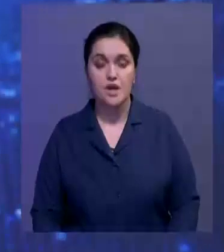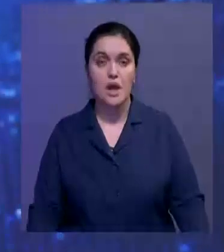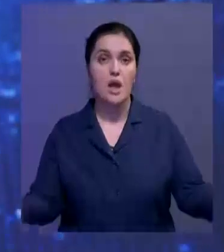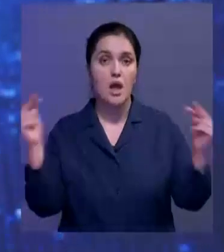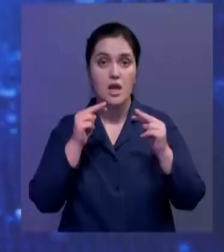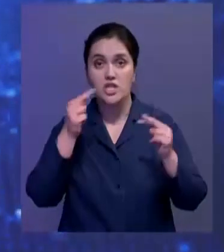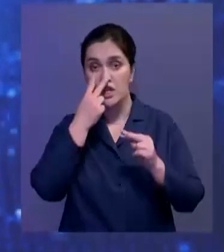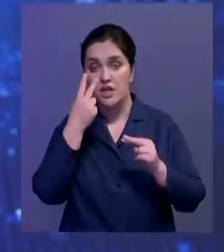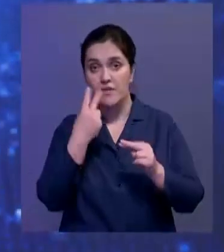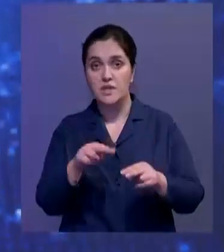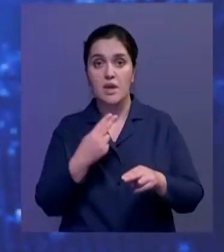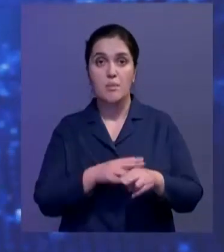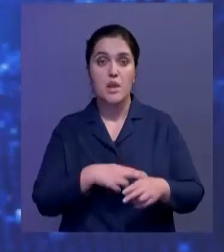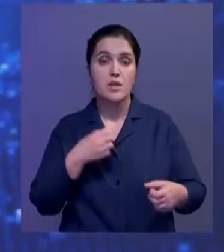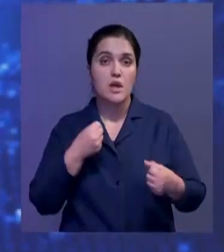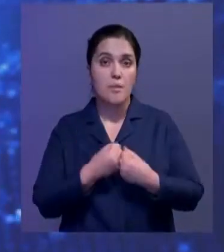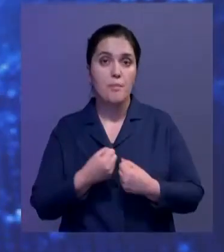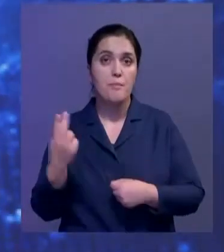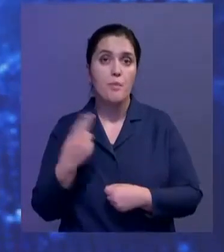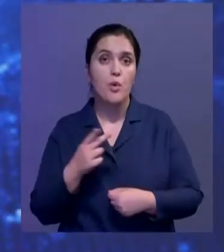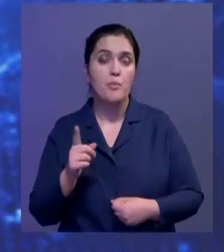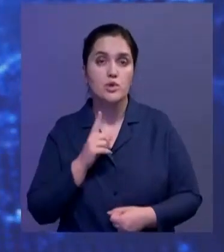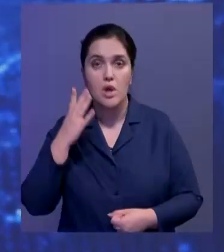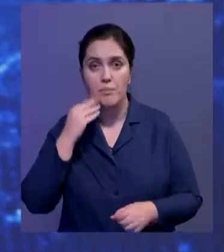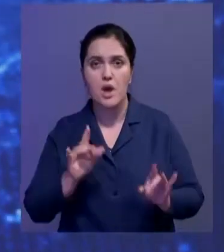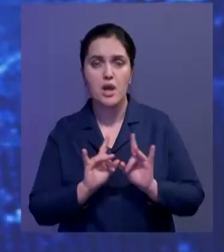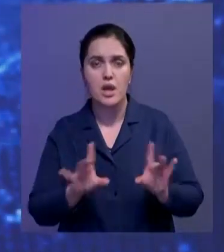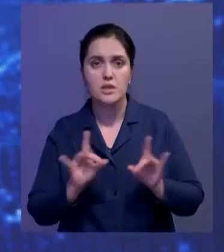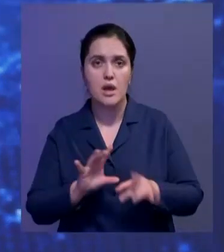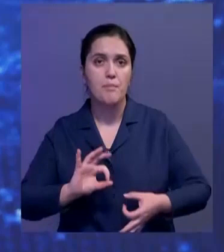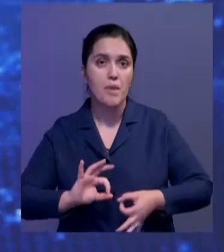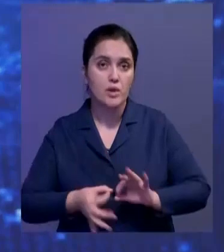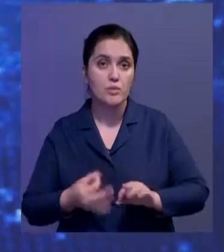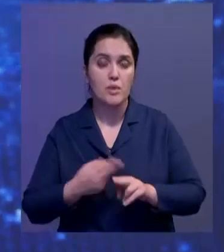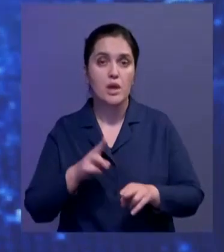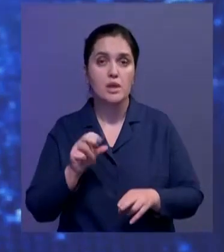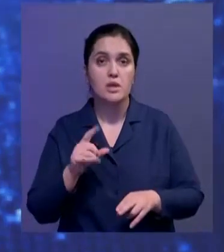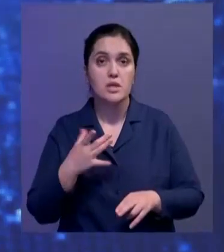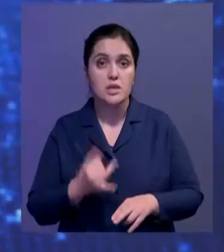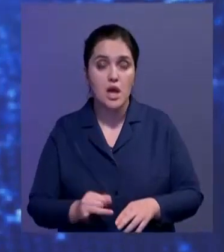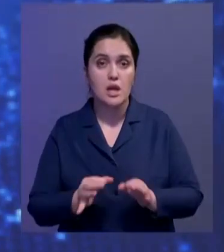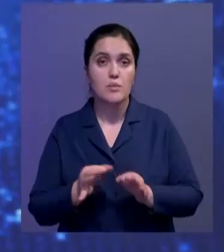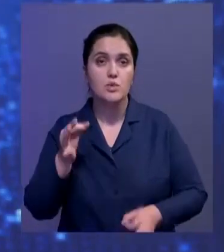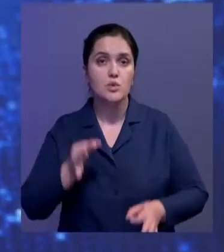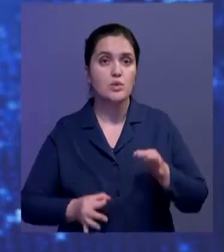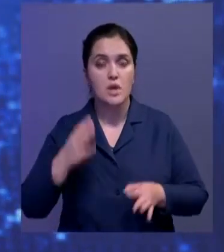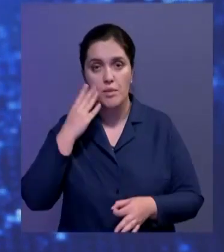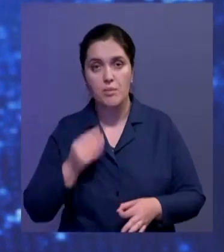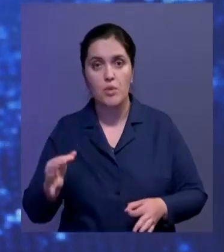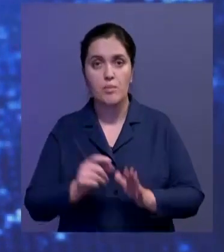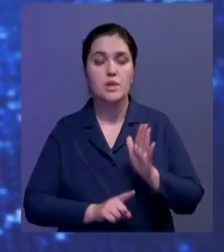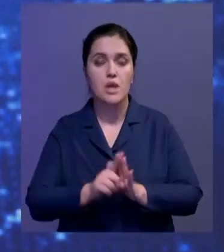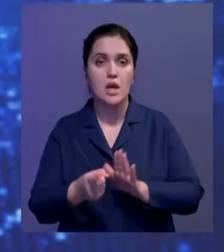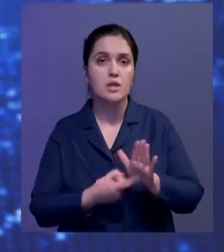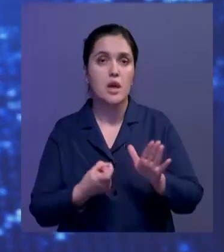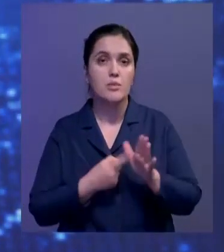Очевидцы смертельного ДТП на блокпосту в Алматы рассказали подробности трагедии. В Карасайском районном суде Алматинской области начался допрос